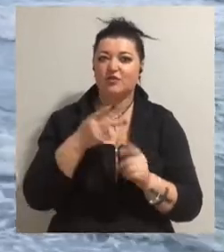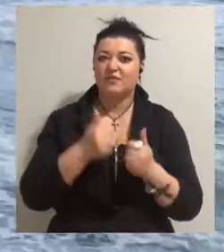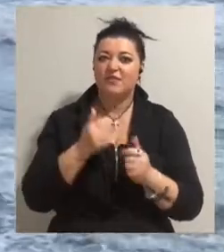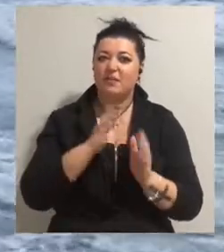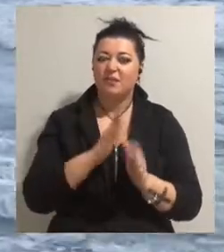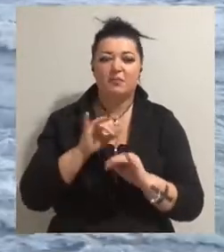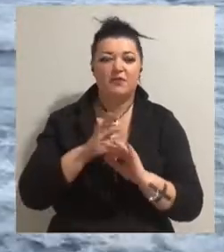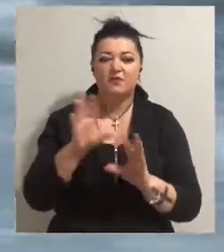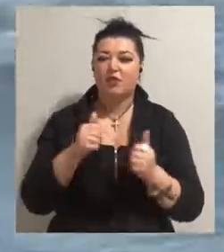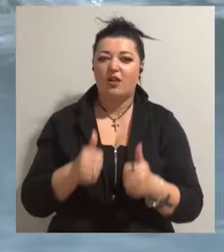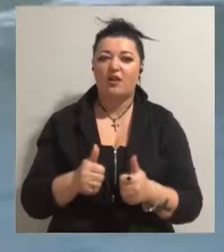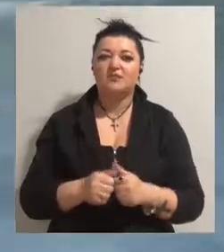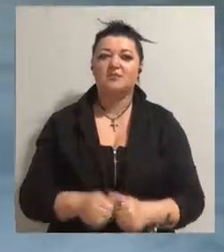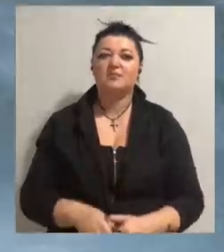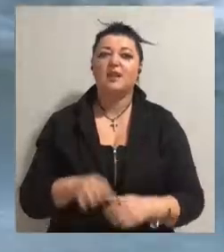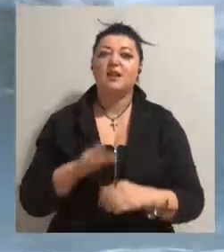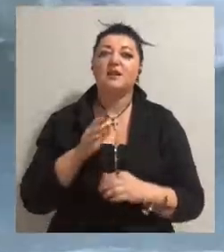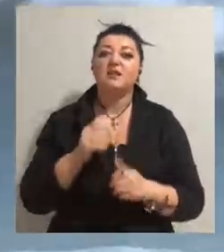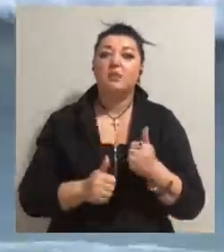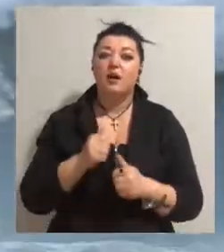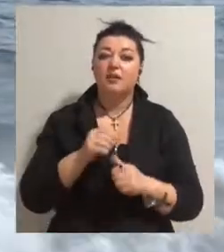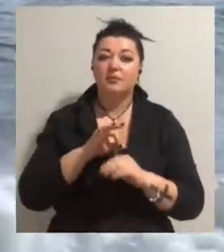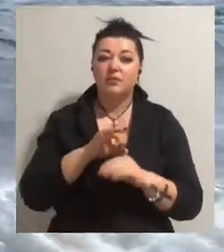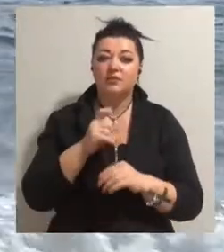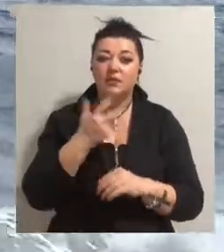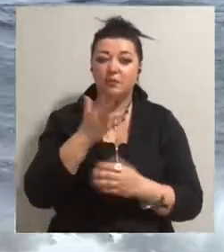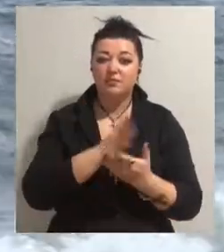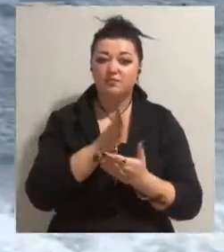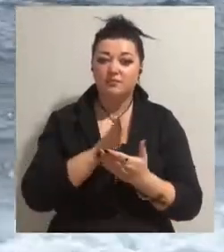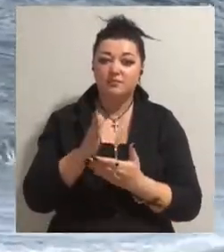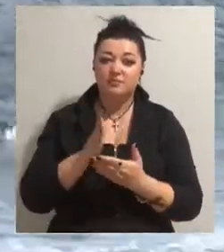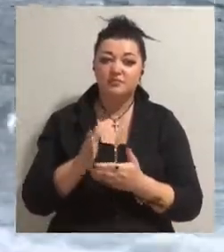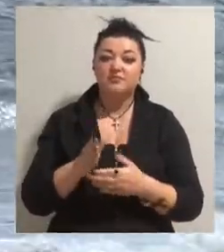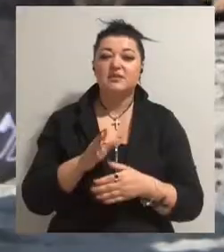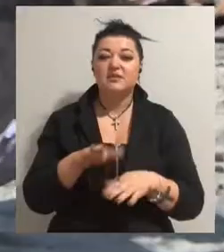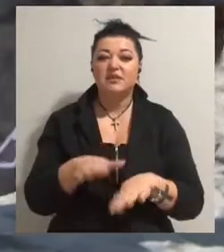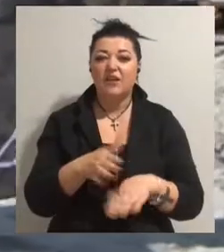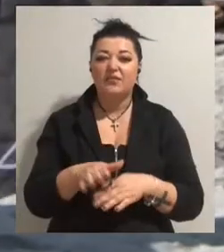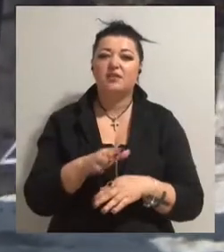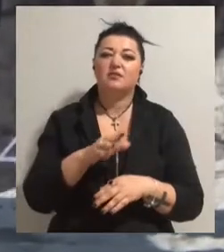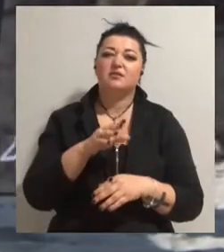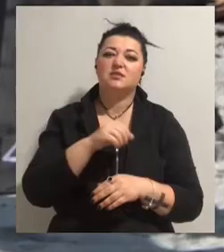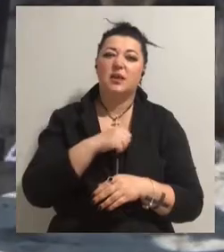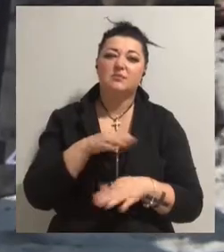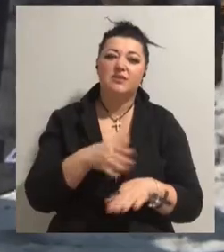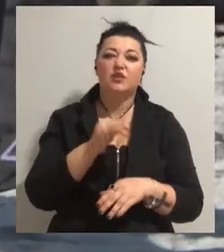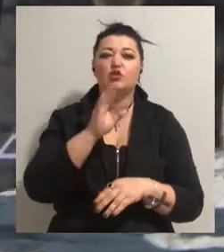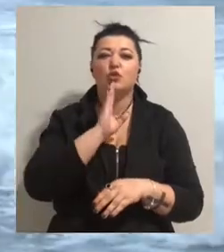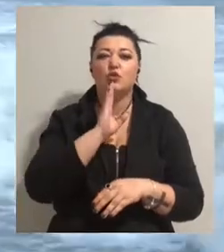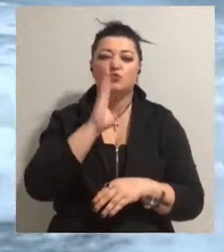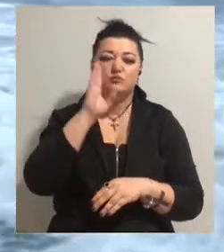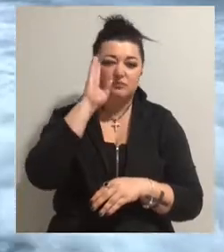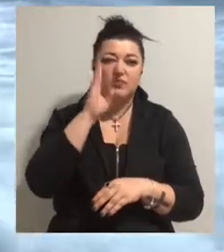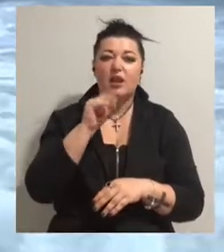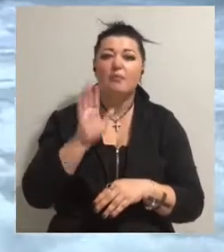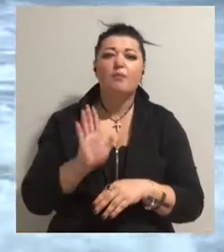Змагання проходять за трьома категоріями. Чоловічий серфінг, сабсерфінг та, вперше, жіночий серфінг. Наймолодша